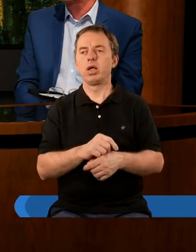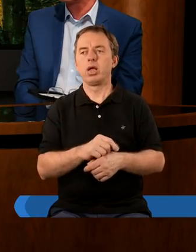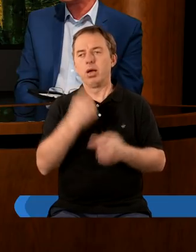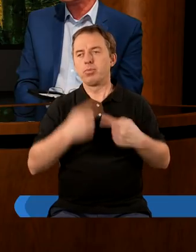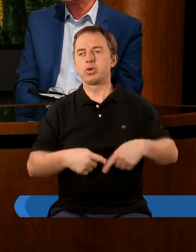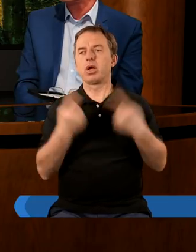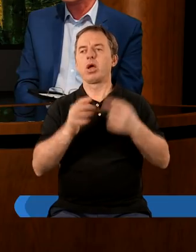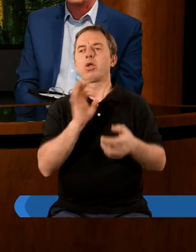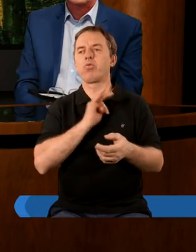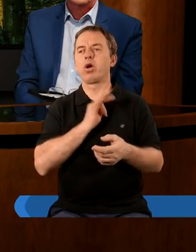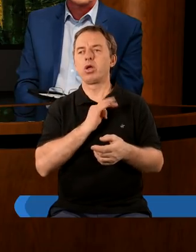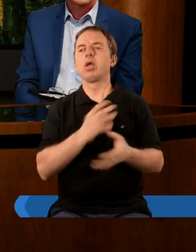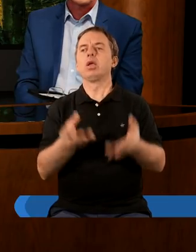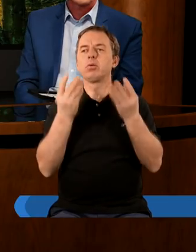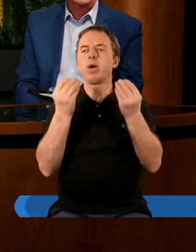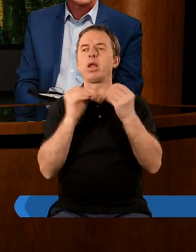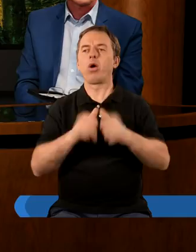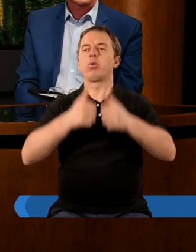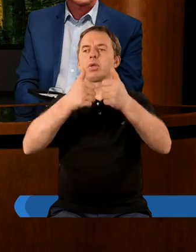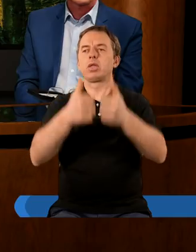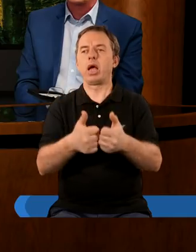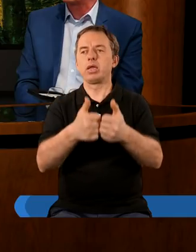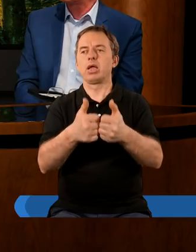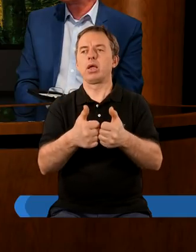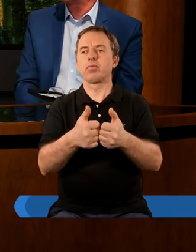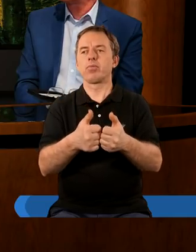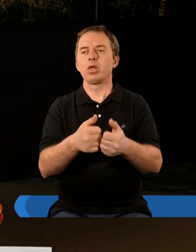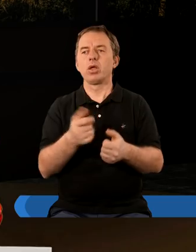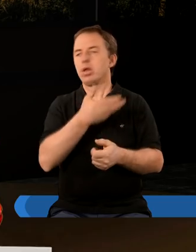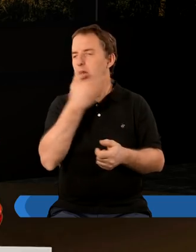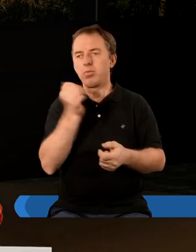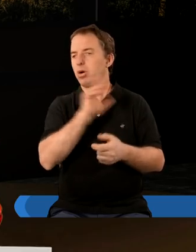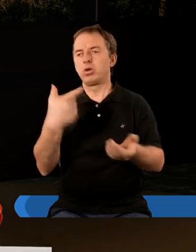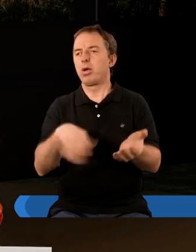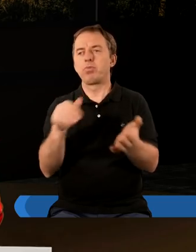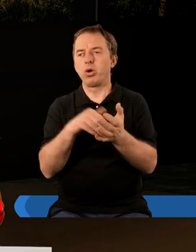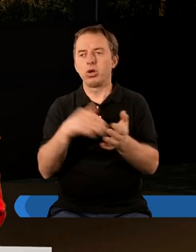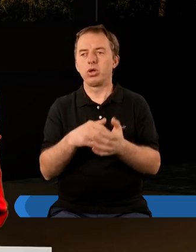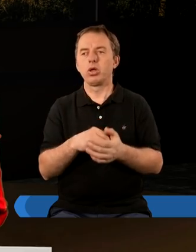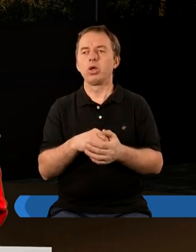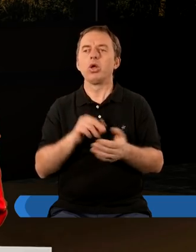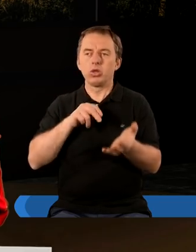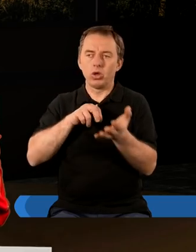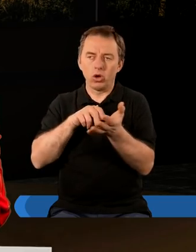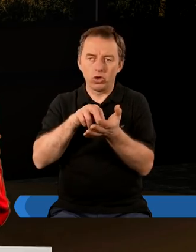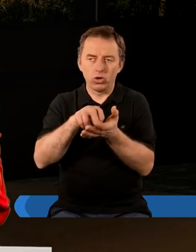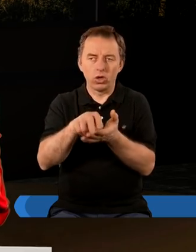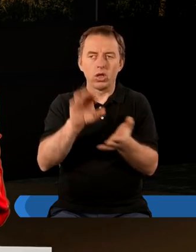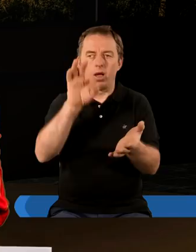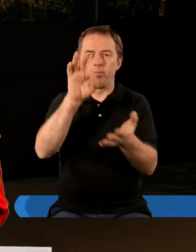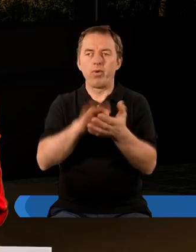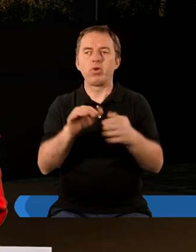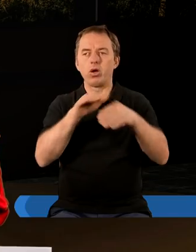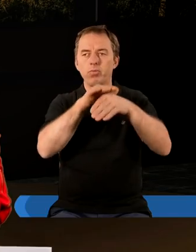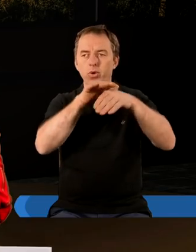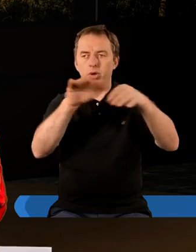bardzo przekonany o swoim wspaniałym stanie i że nam niczego nie potrzeba czyli doszliśmy do